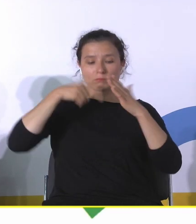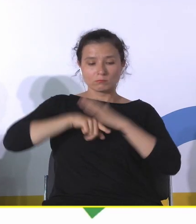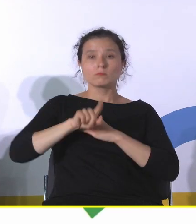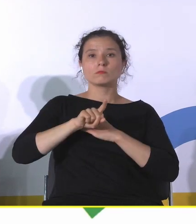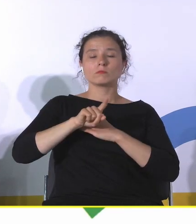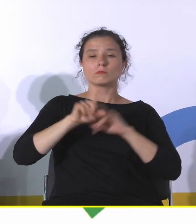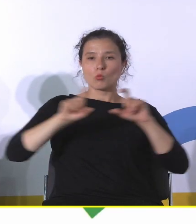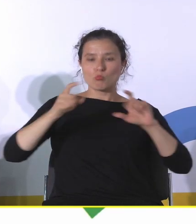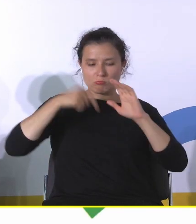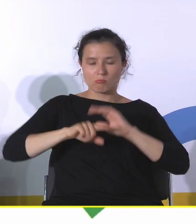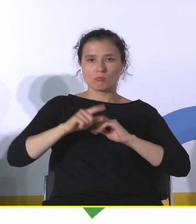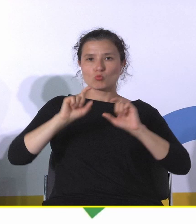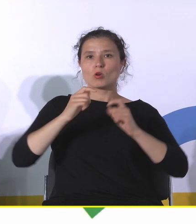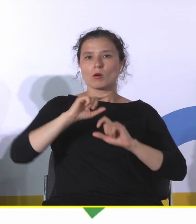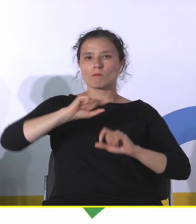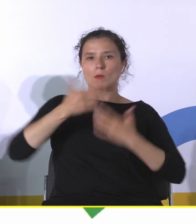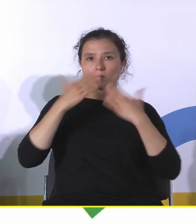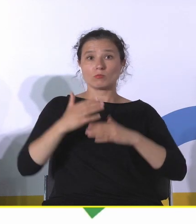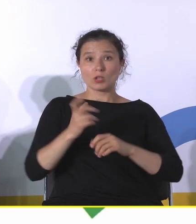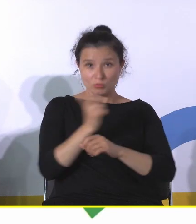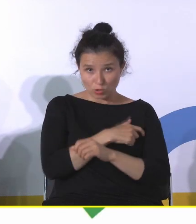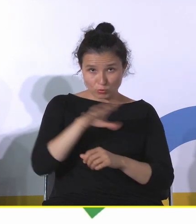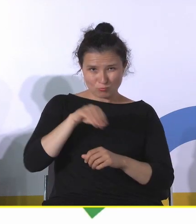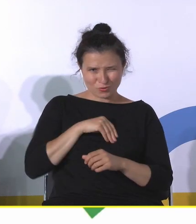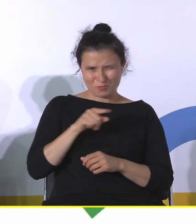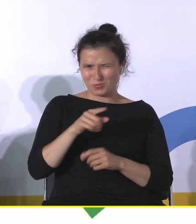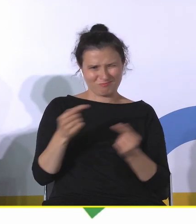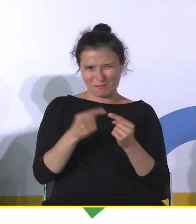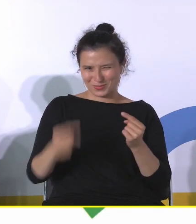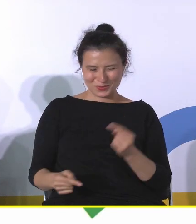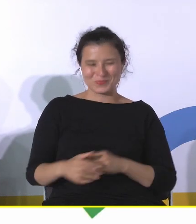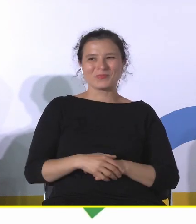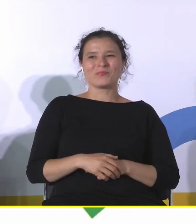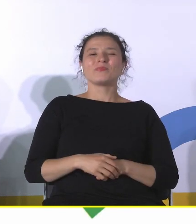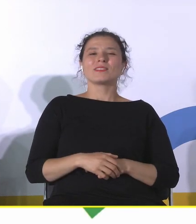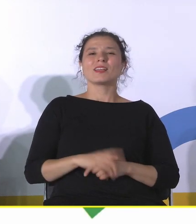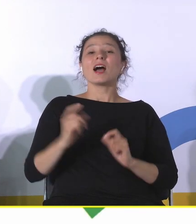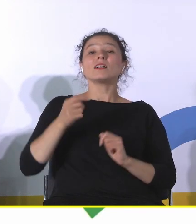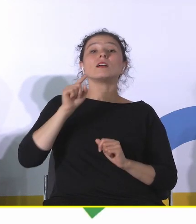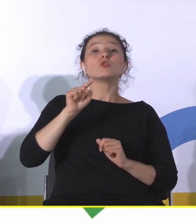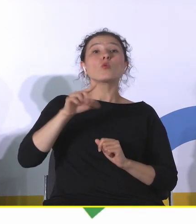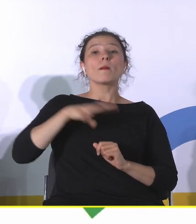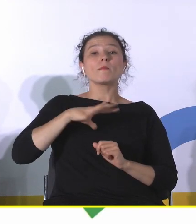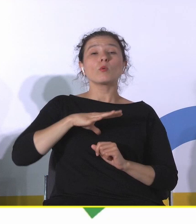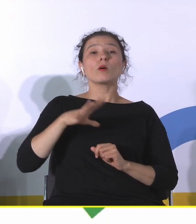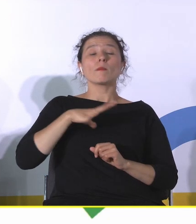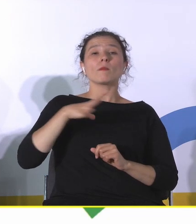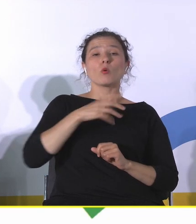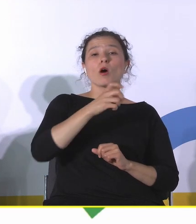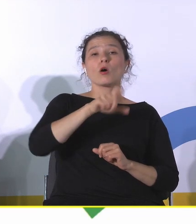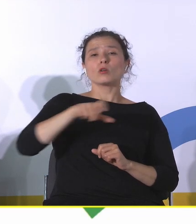nie wiem, zaszczepić, no bo to miejsce nie nadaje się do tego, ale mówimy o tym, co tam było, że tam pracowało kikaset osób, w jakich